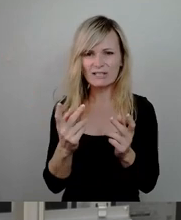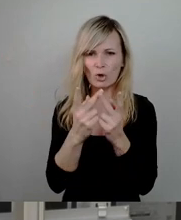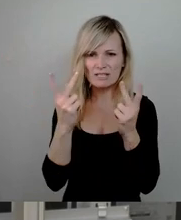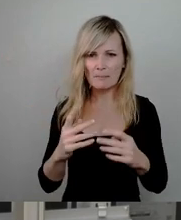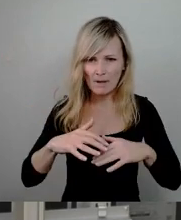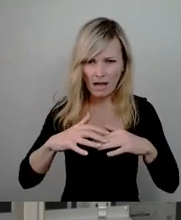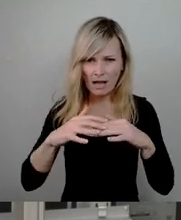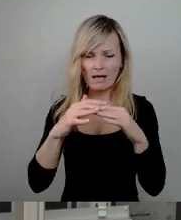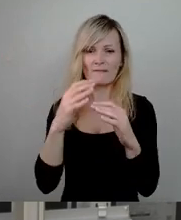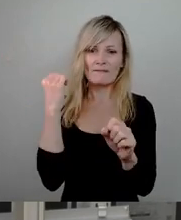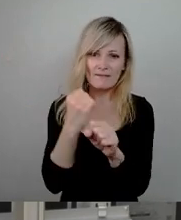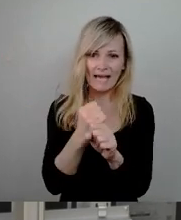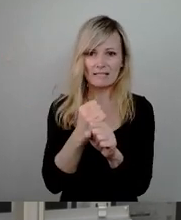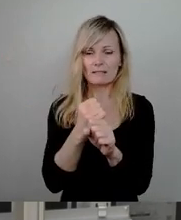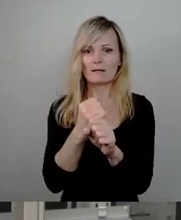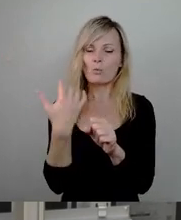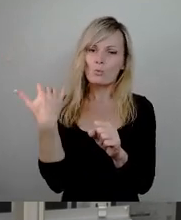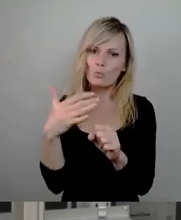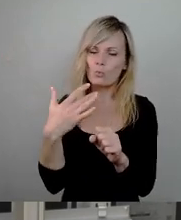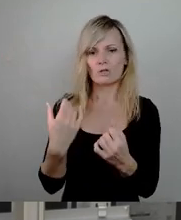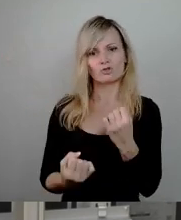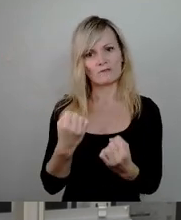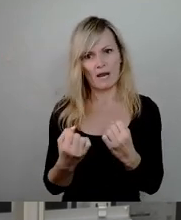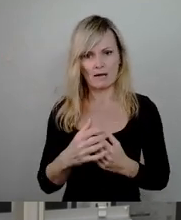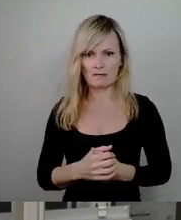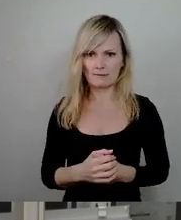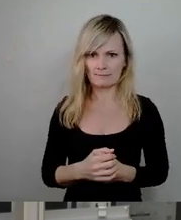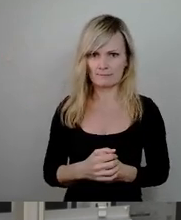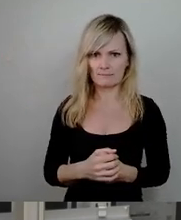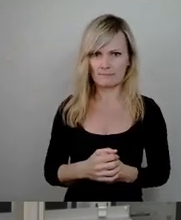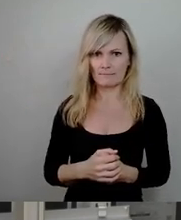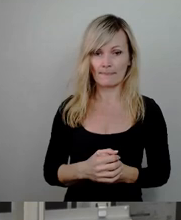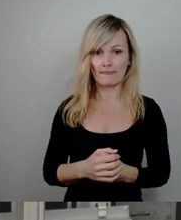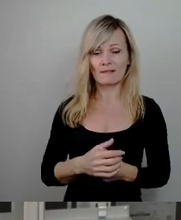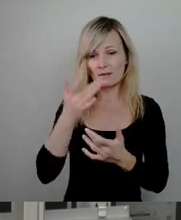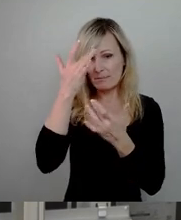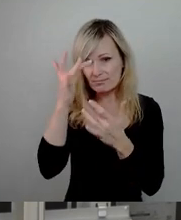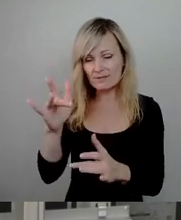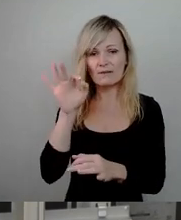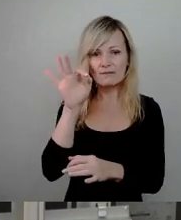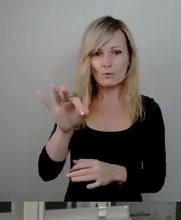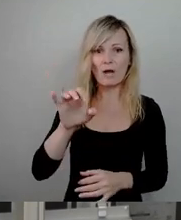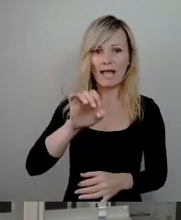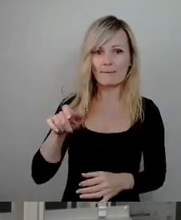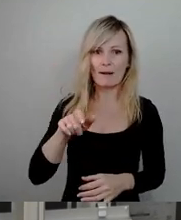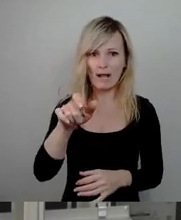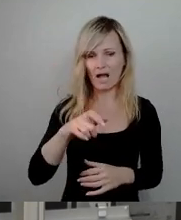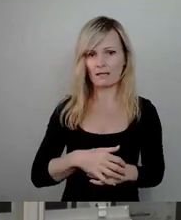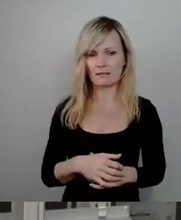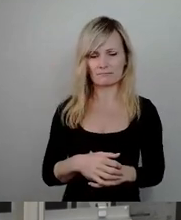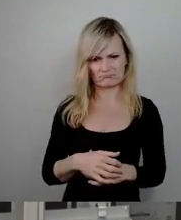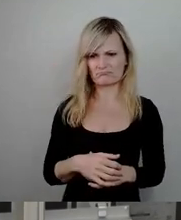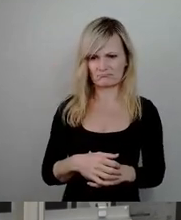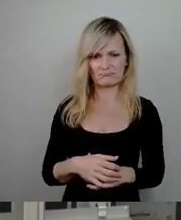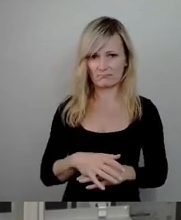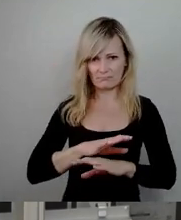Wenn wir diesen Antrag und das Bekenntnis zum Elbermahre hier nicht beschließen, sehe ich es genauso, wie Herr Schollbach gesehen hat, wie